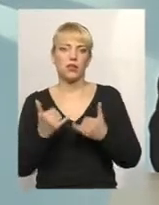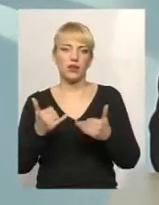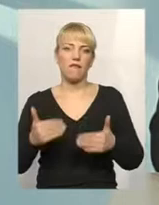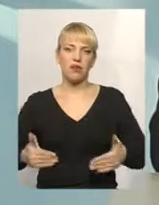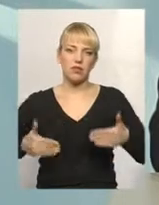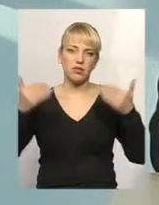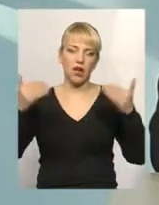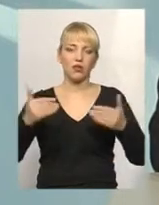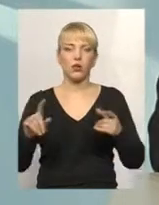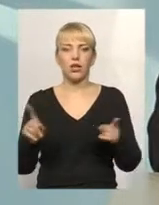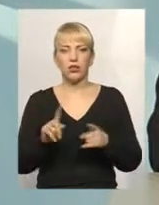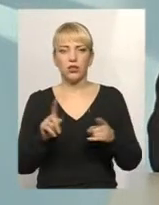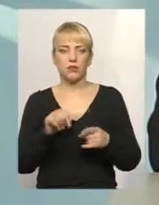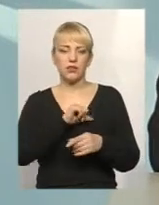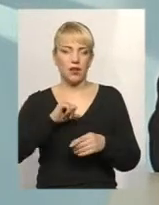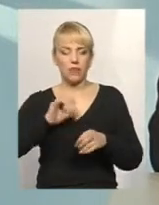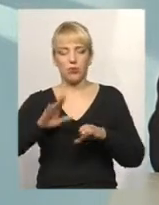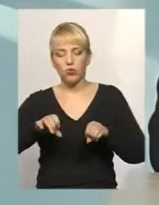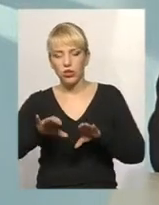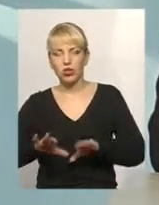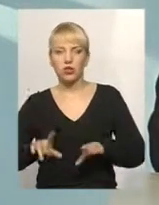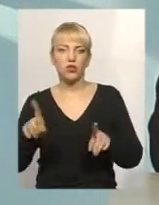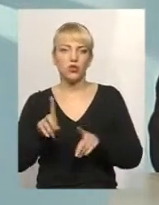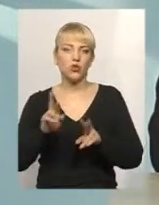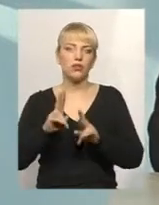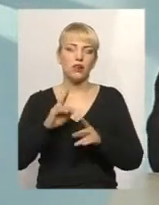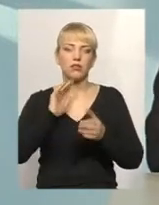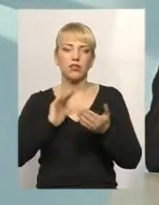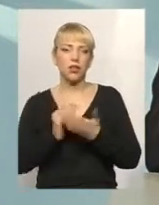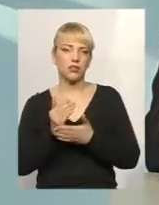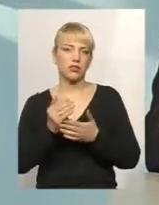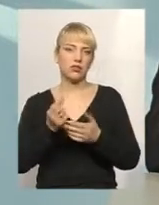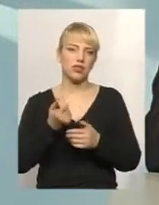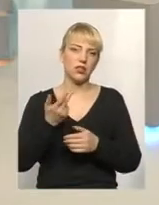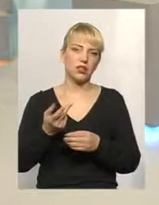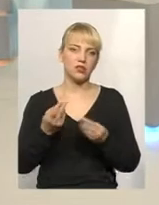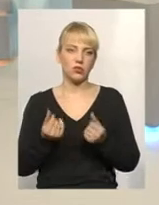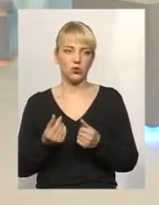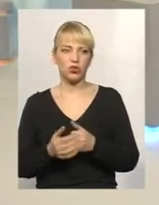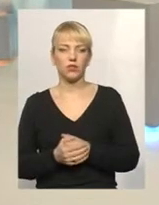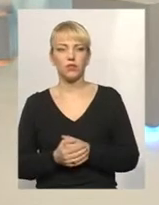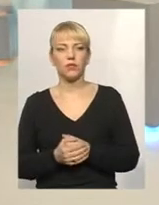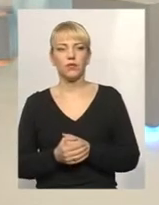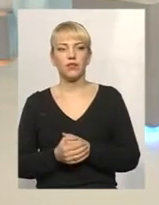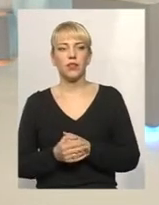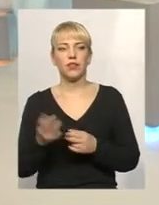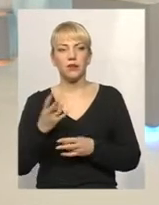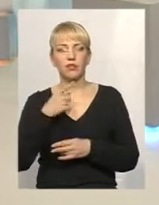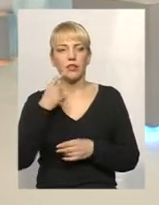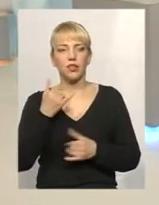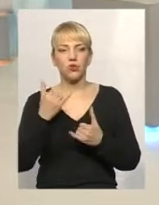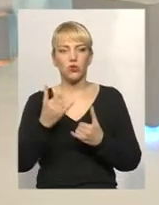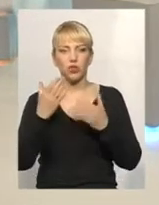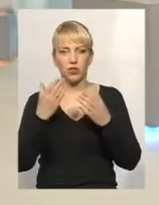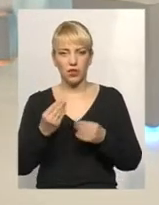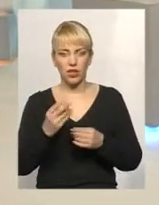рішення щодо доцільності і якості, і кількості коштів. Слід зауважити, Аня, хвилинку. На сьогоднішній день